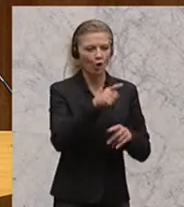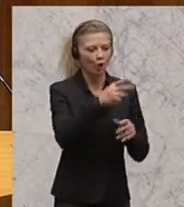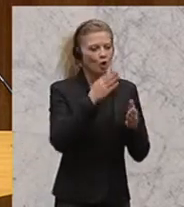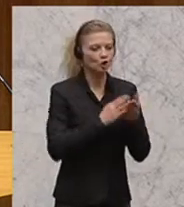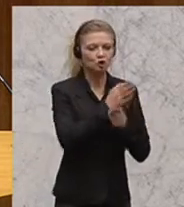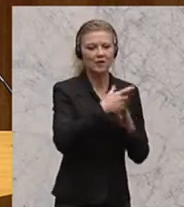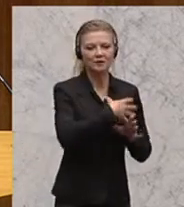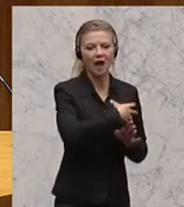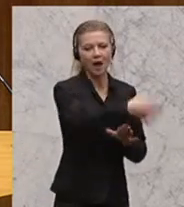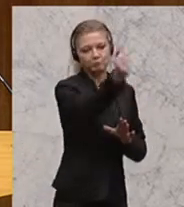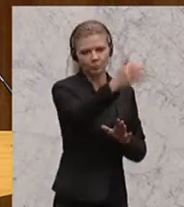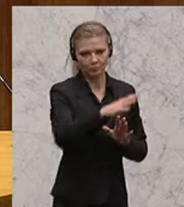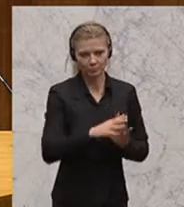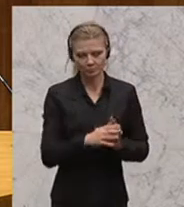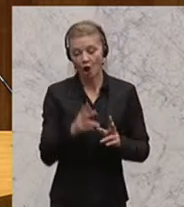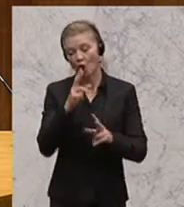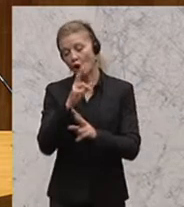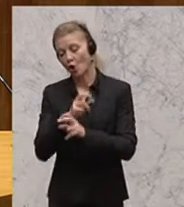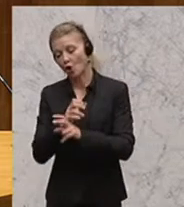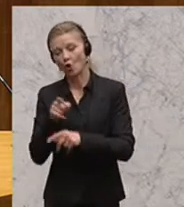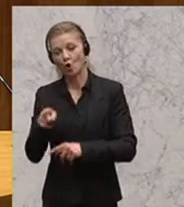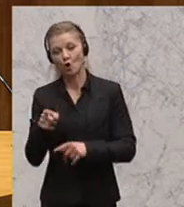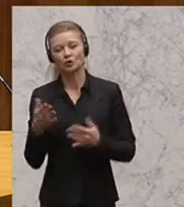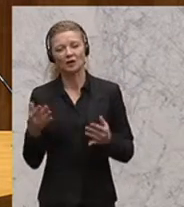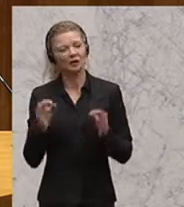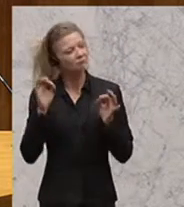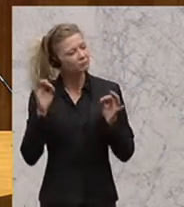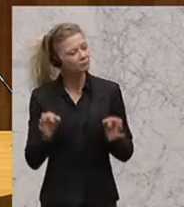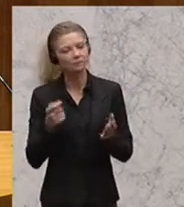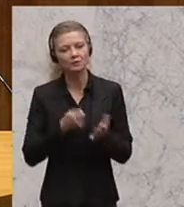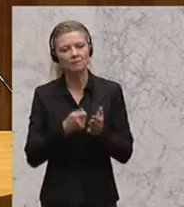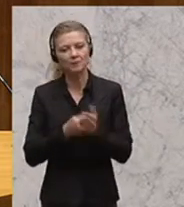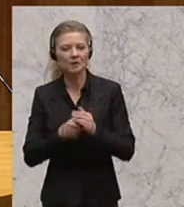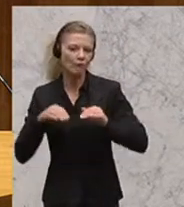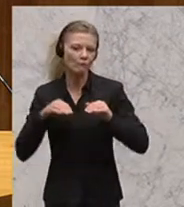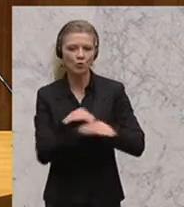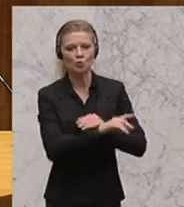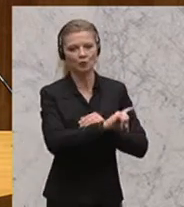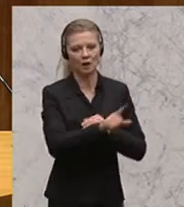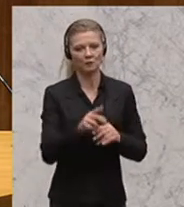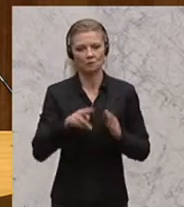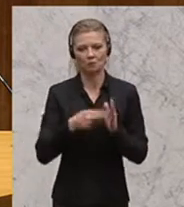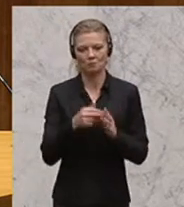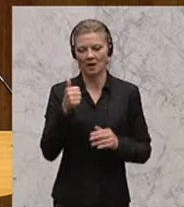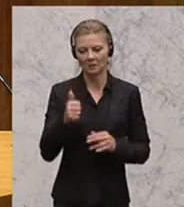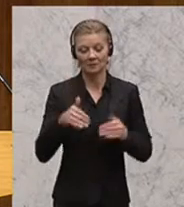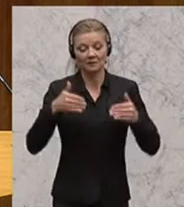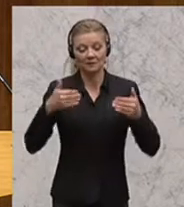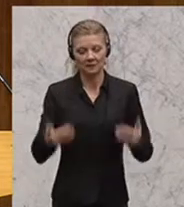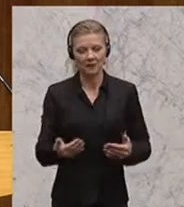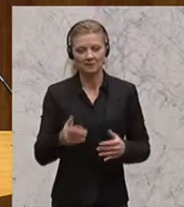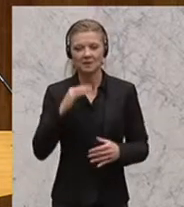Österreich ist hier mit Abstand das Kapitalfluchtland Nummer 1. Israel und Singapur folgen weit